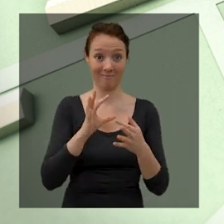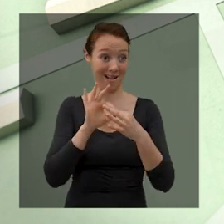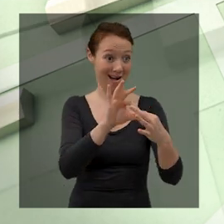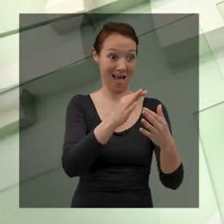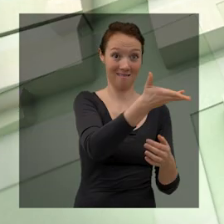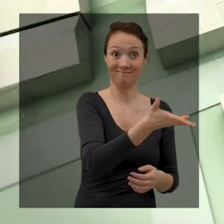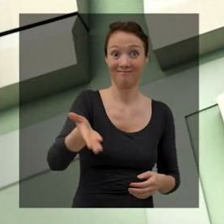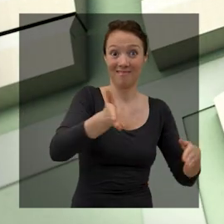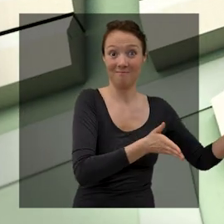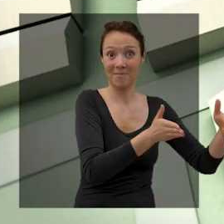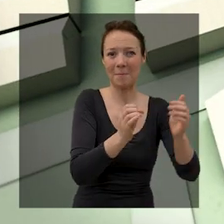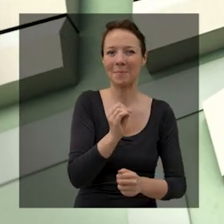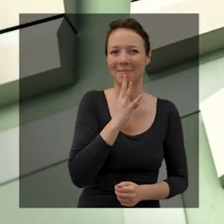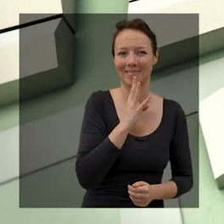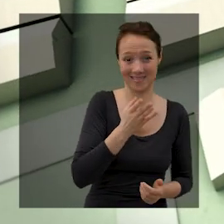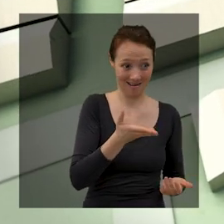le long de la Loire.